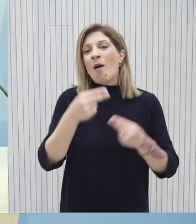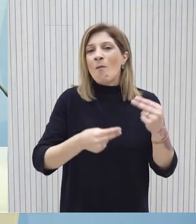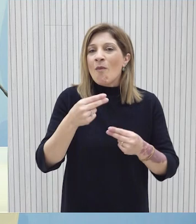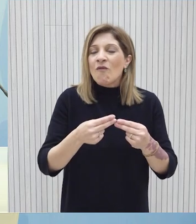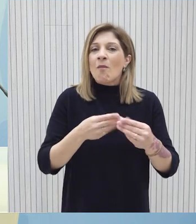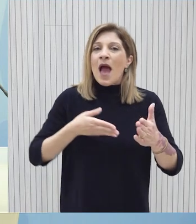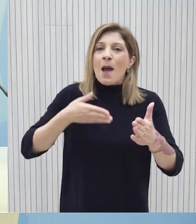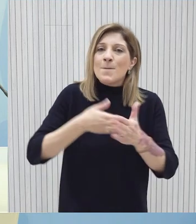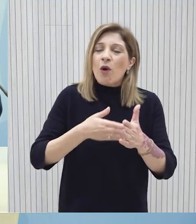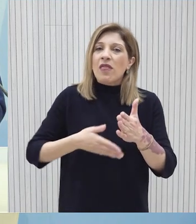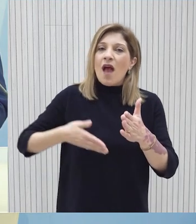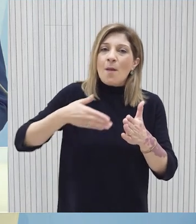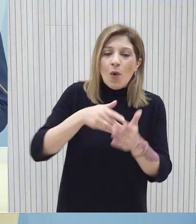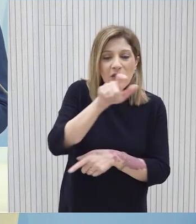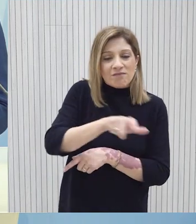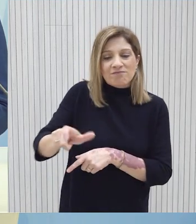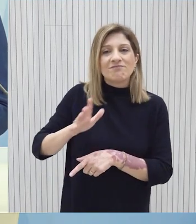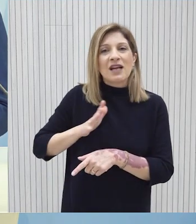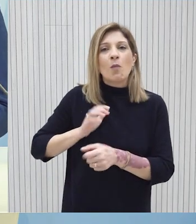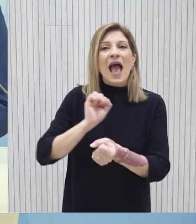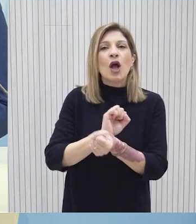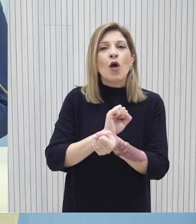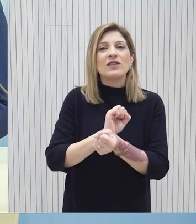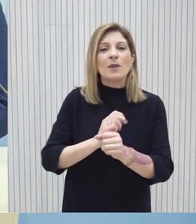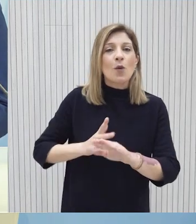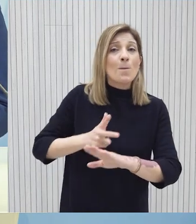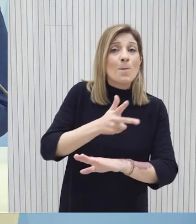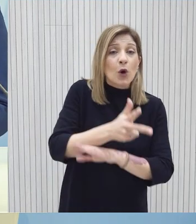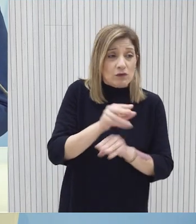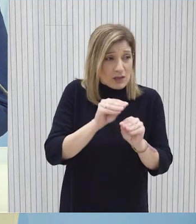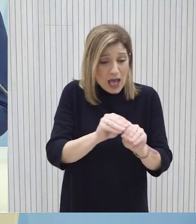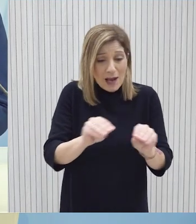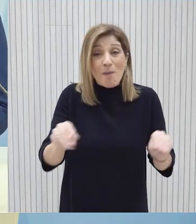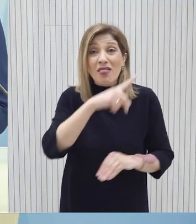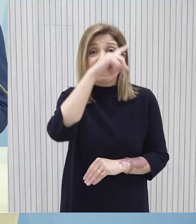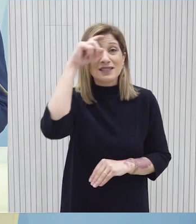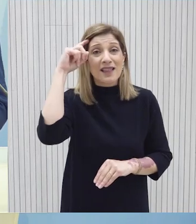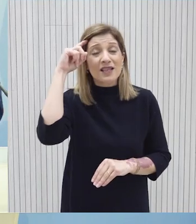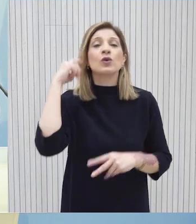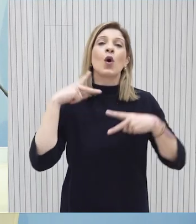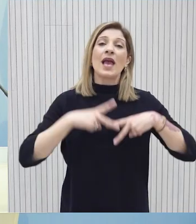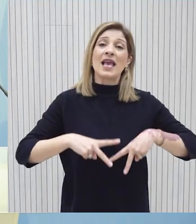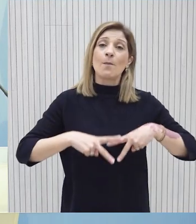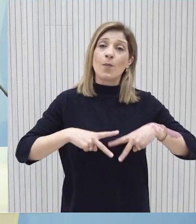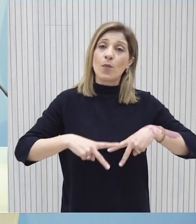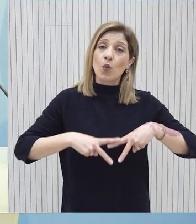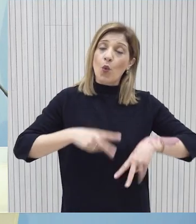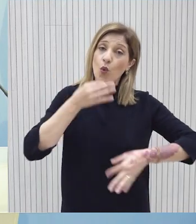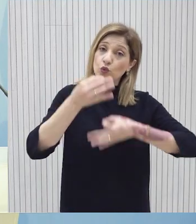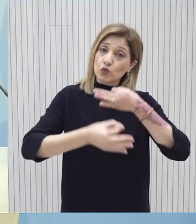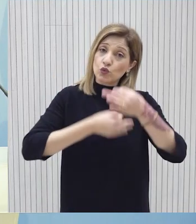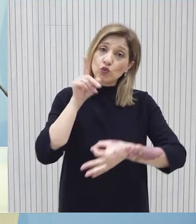παρεμβάλλονται στην πλήρη πρόσβαση των εγκλωβισμένων μας στο δικαίωμα της εκπαίδευσης η Υπουργός αφού επεσήμανε την